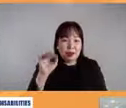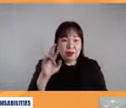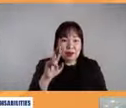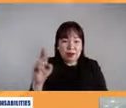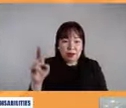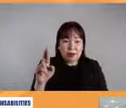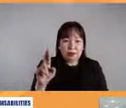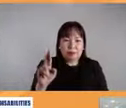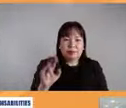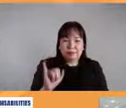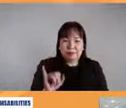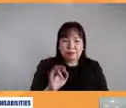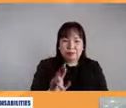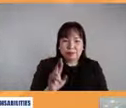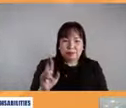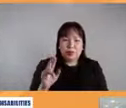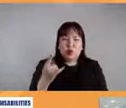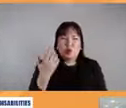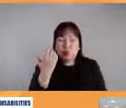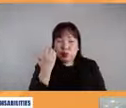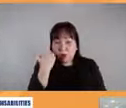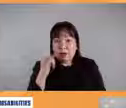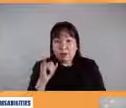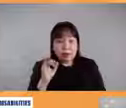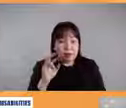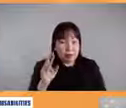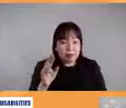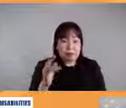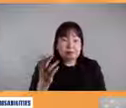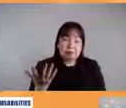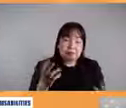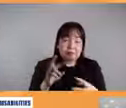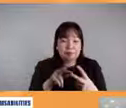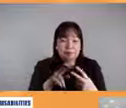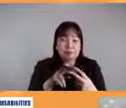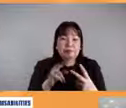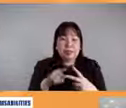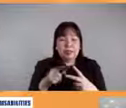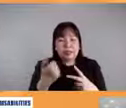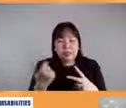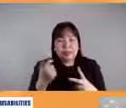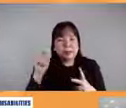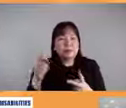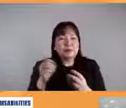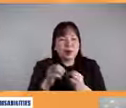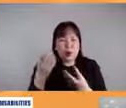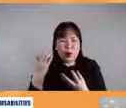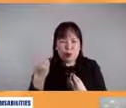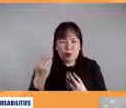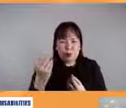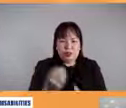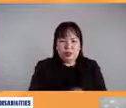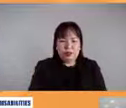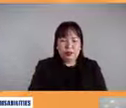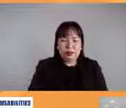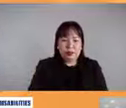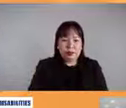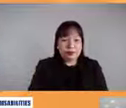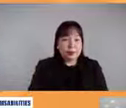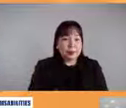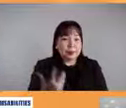IRR yung iba naman kailangan ng i-update para mas angkob sa